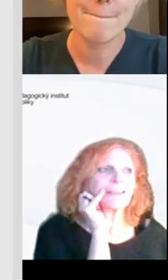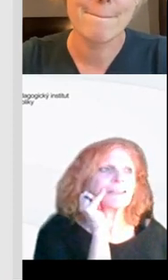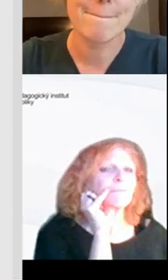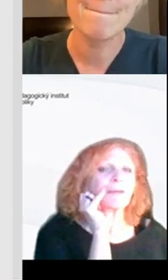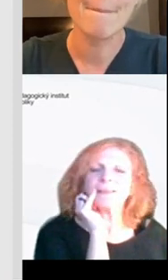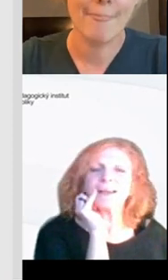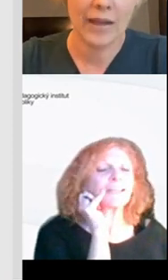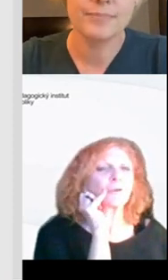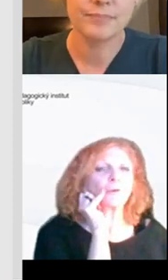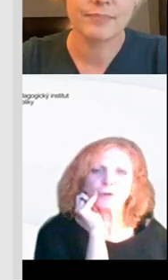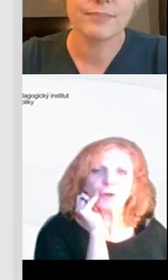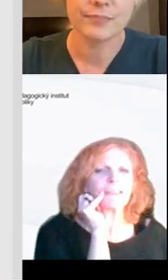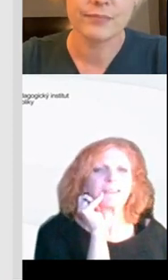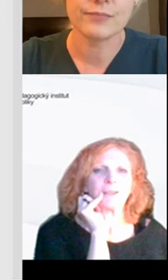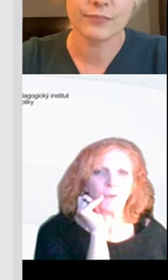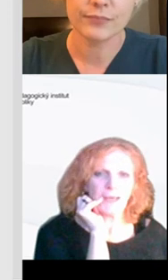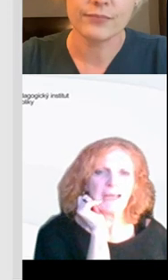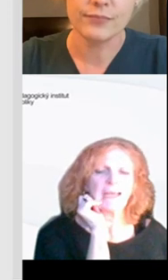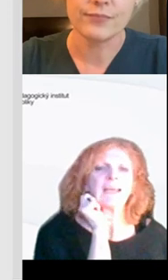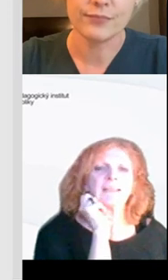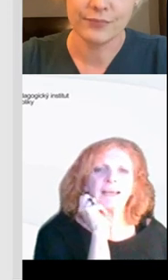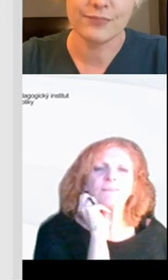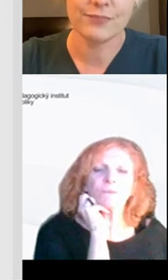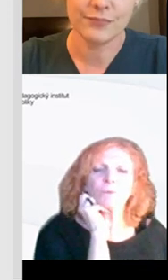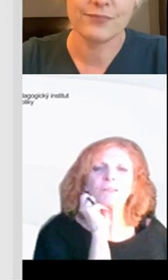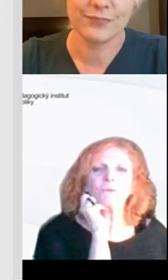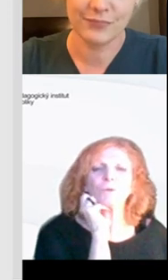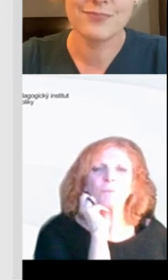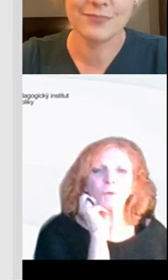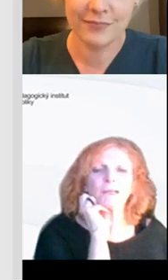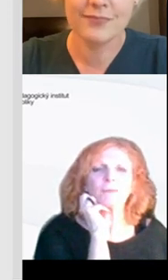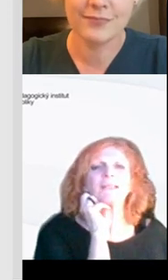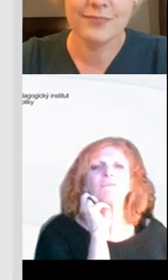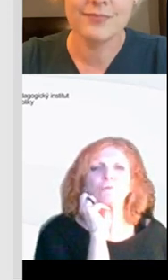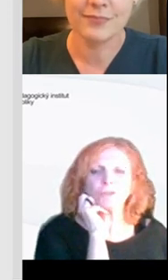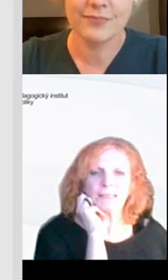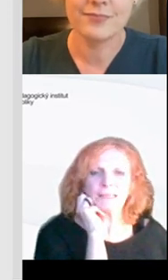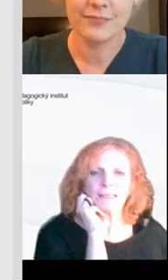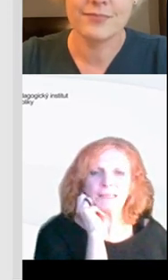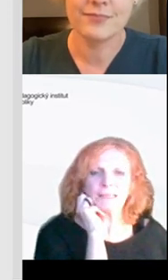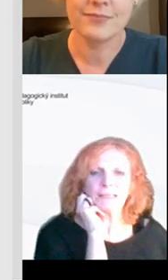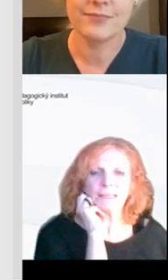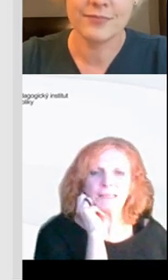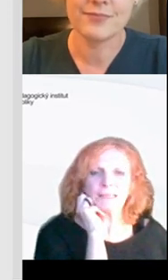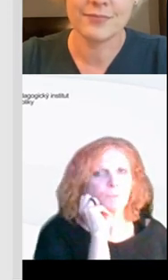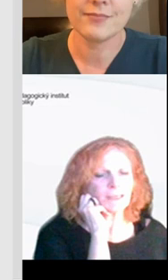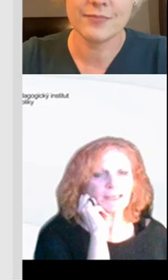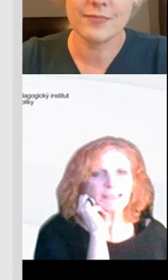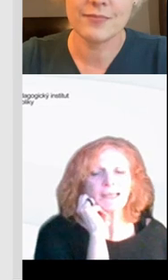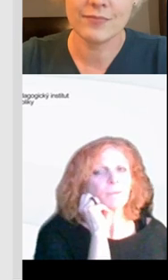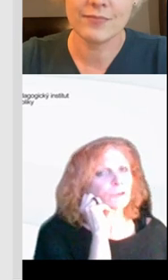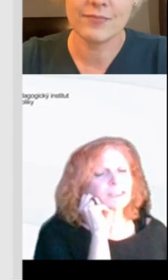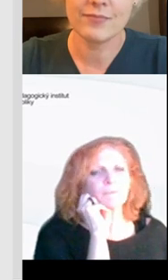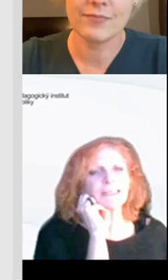účastníky, jestli mají nějaký tutový zdroje, nějaký výborný výukový program, který využívají, o který by se s námi chtěli